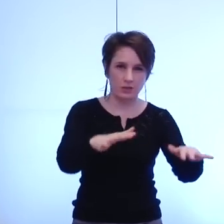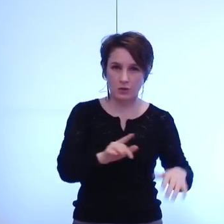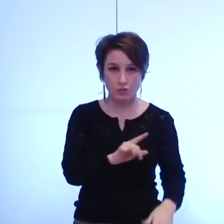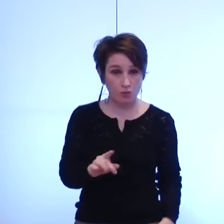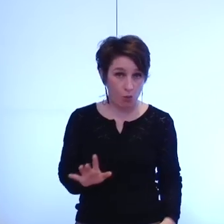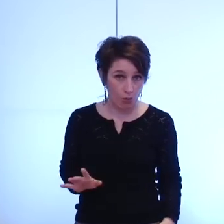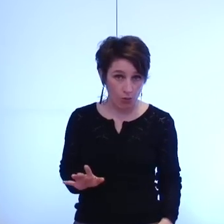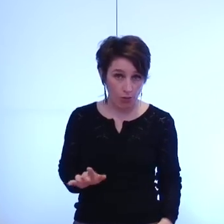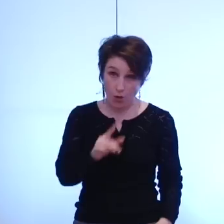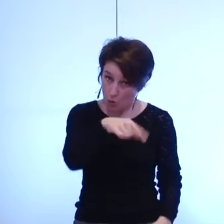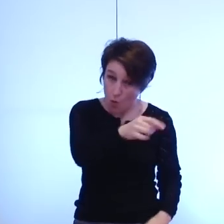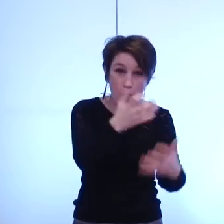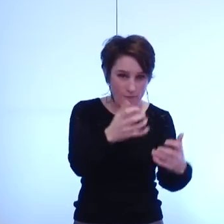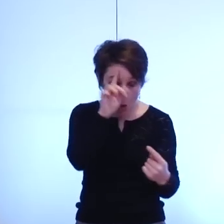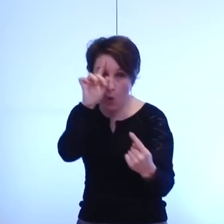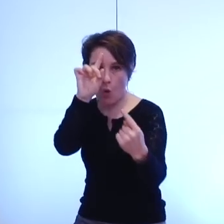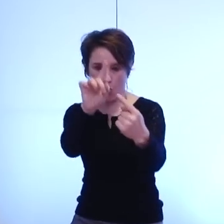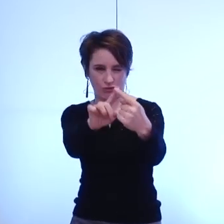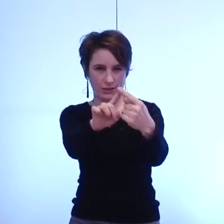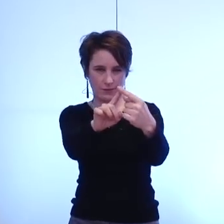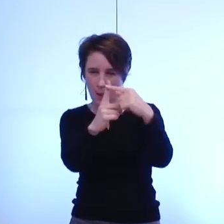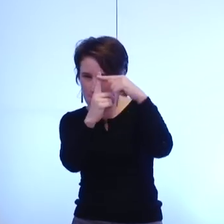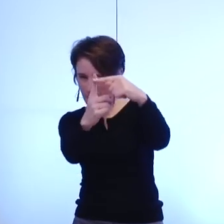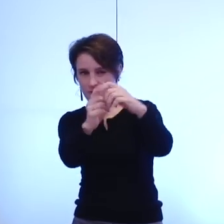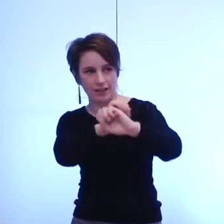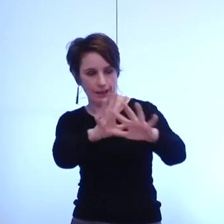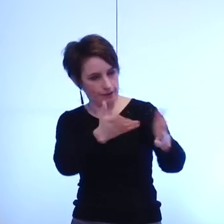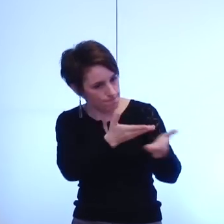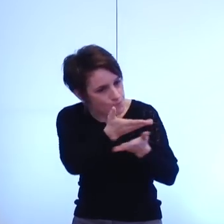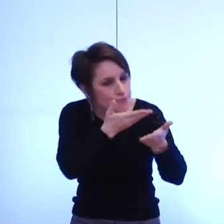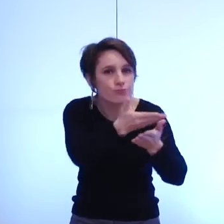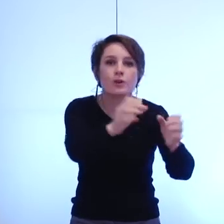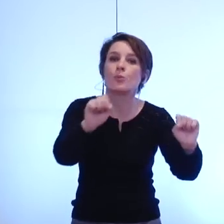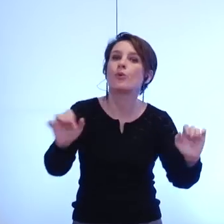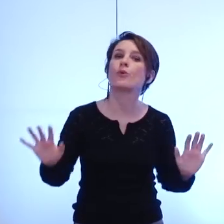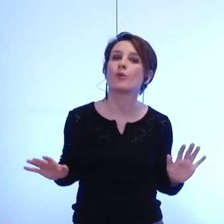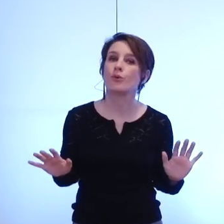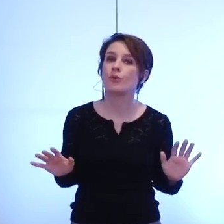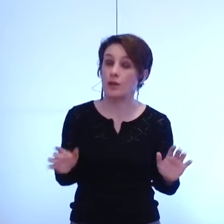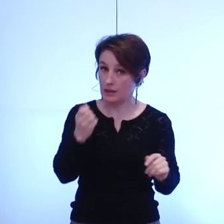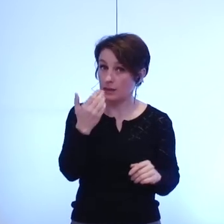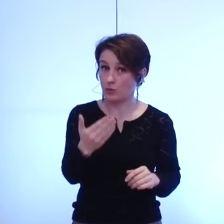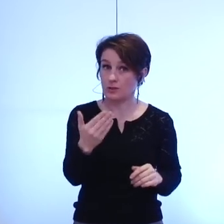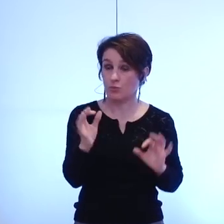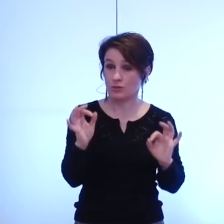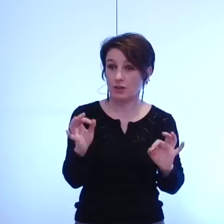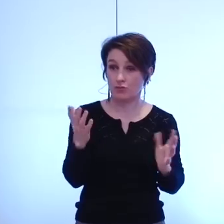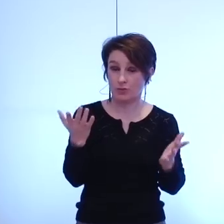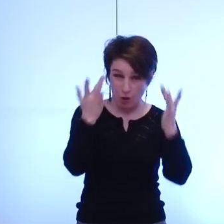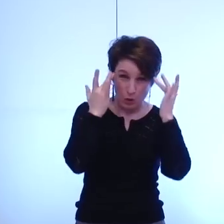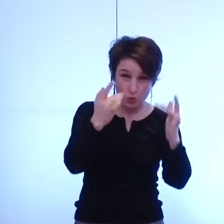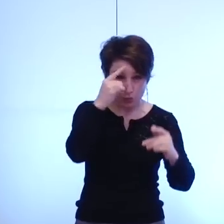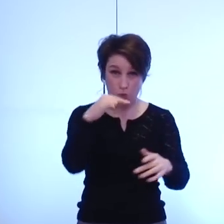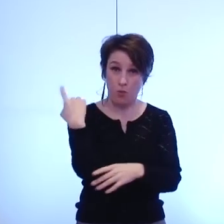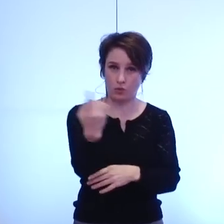financeur mais un cap clair à partir duquel l'échange se fait et c'est d'ailleurs sur les bases de ce cap celui de la culture pour